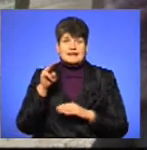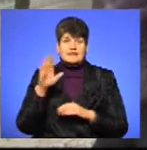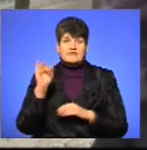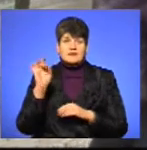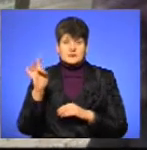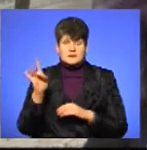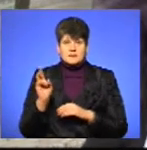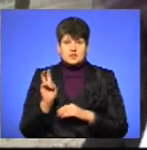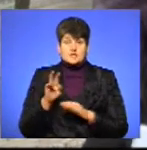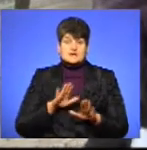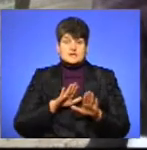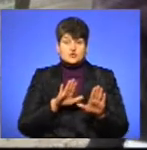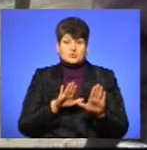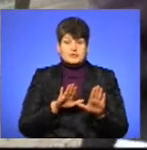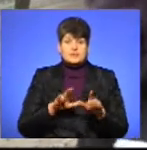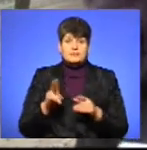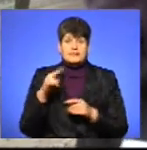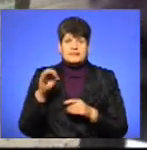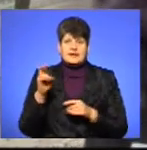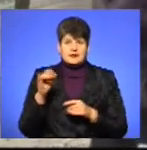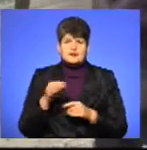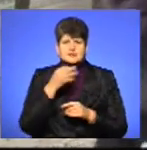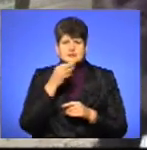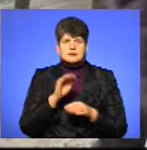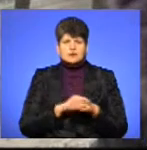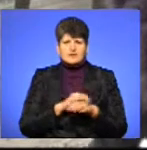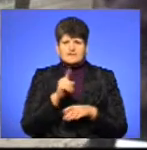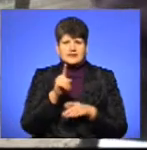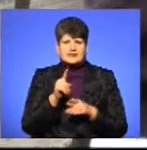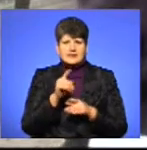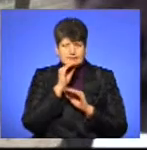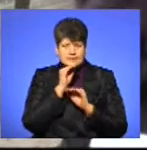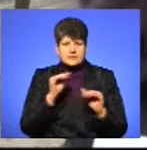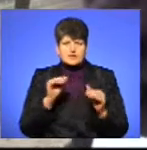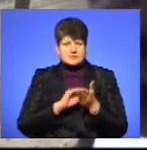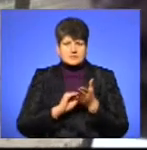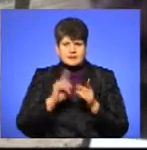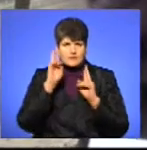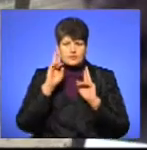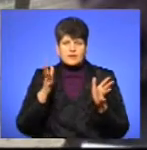підійшов заступник декана та каже, скажіть, будь ласка, ви тих іще не вмієте писати.